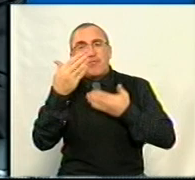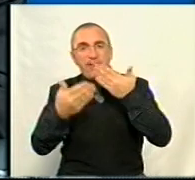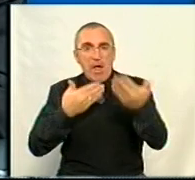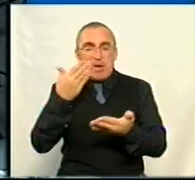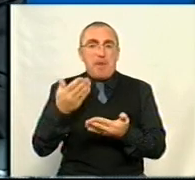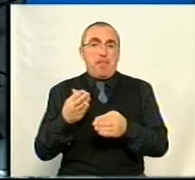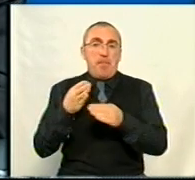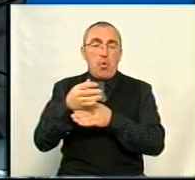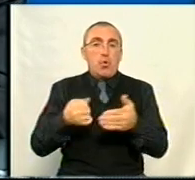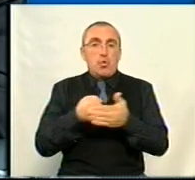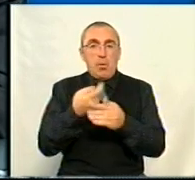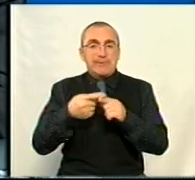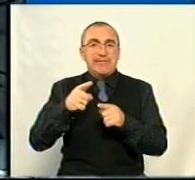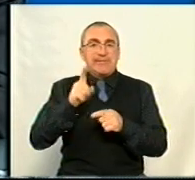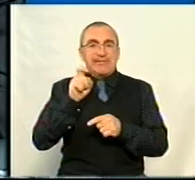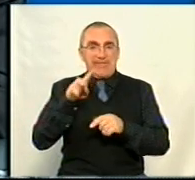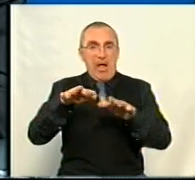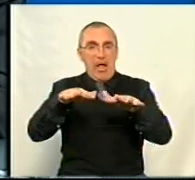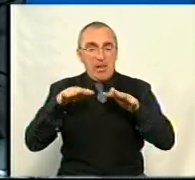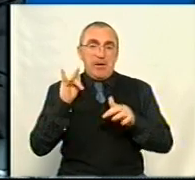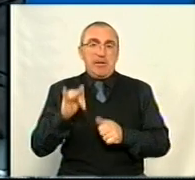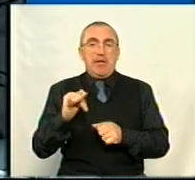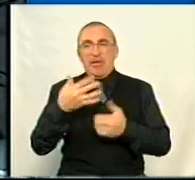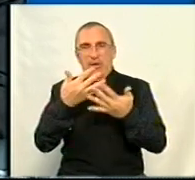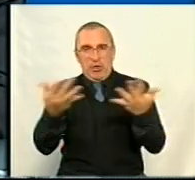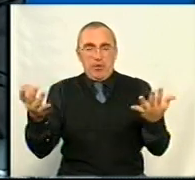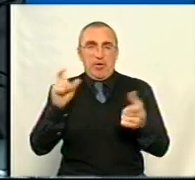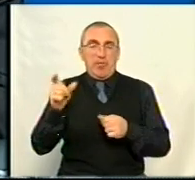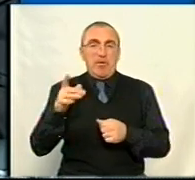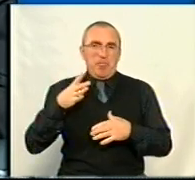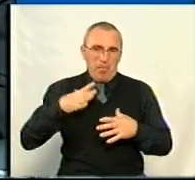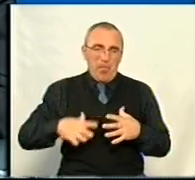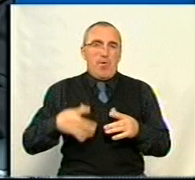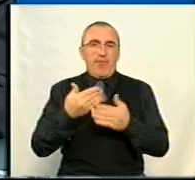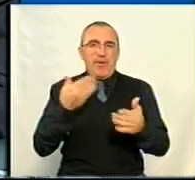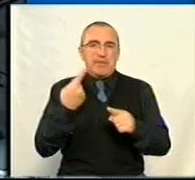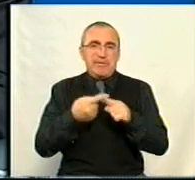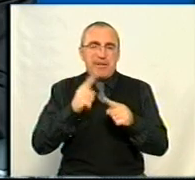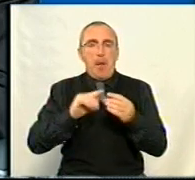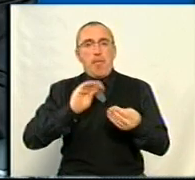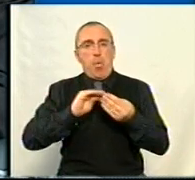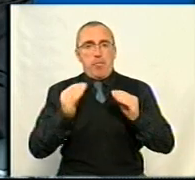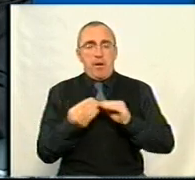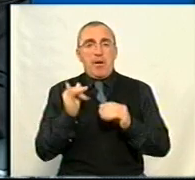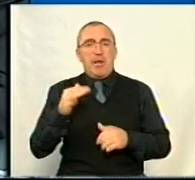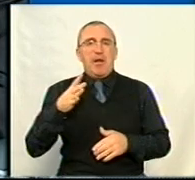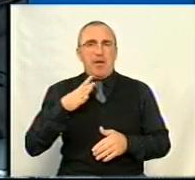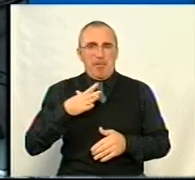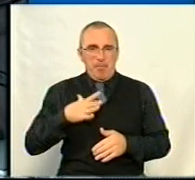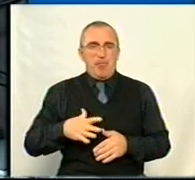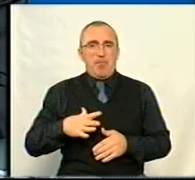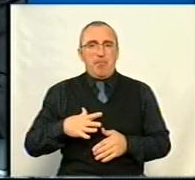прийшли до цієї зали, а також і всі інші, які потерпають, скажімо, від цієї проблеми і потерпали